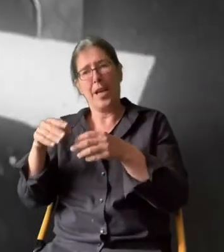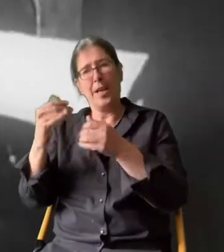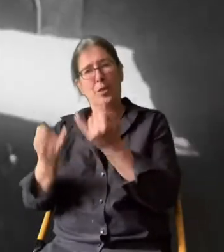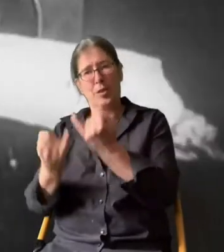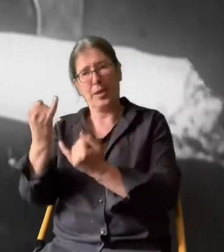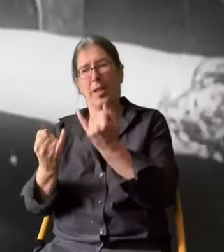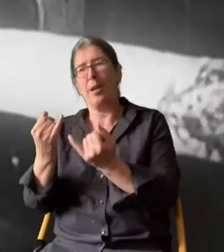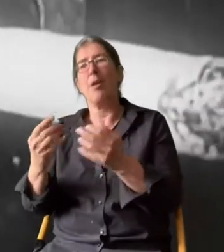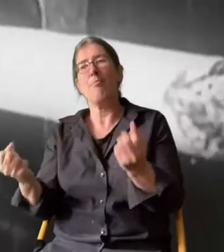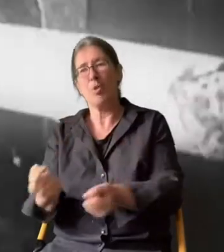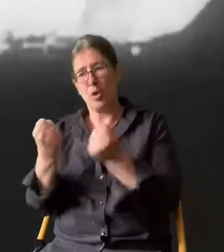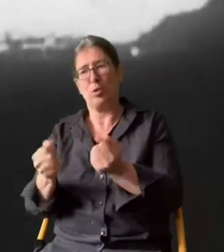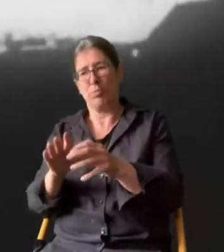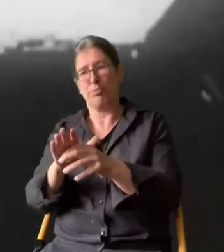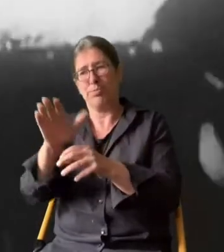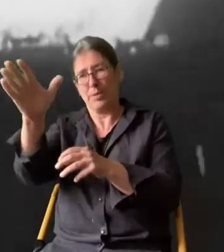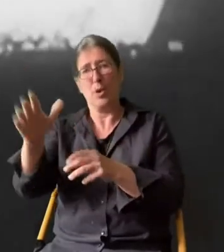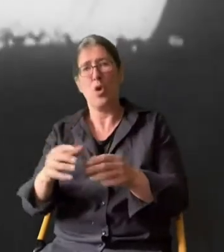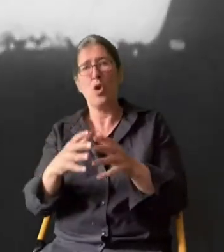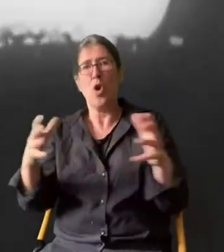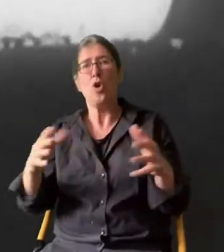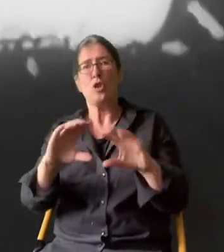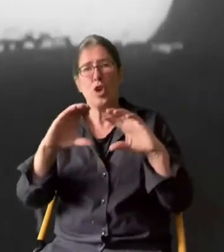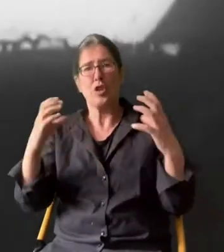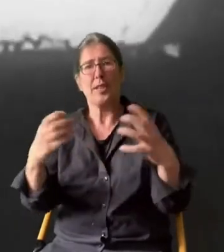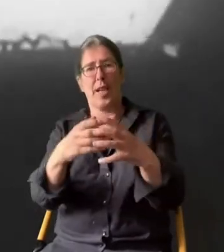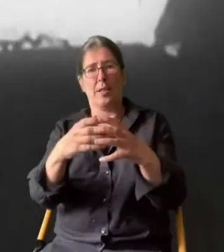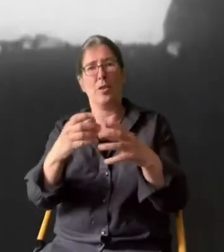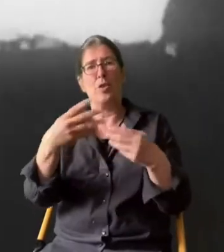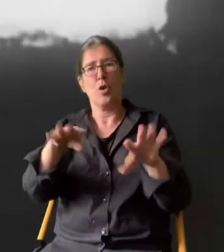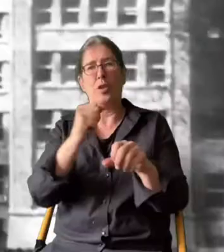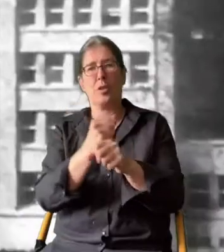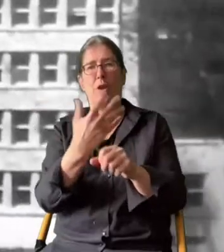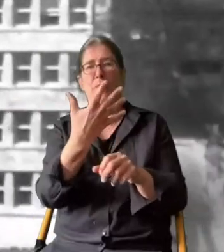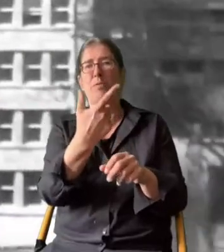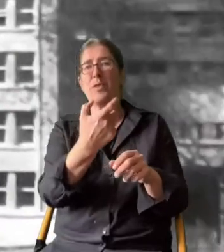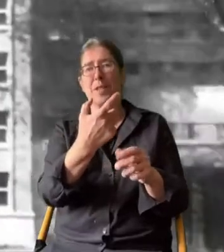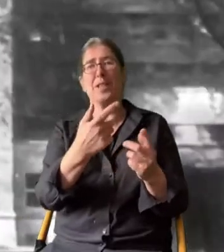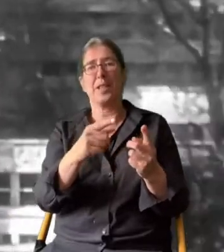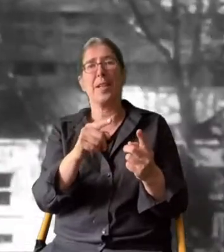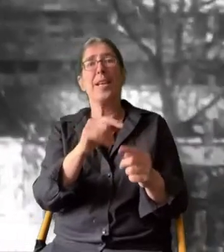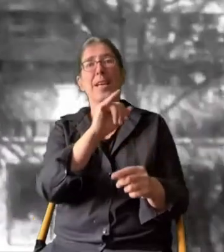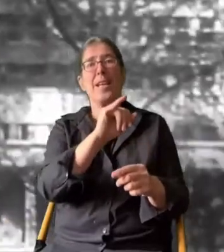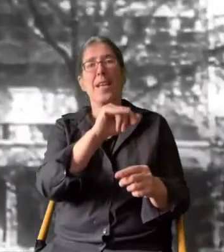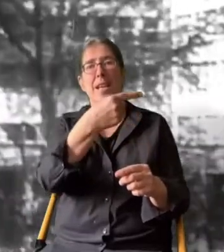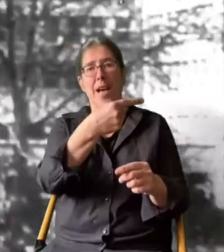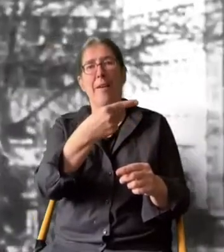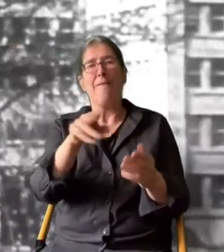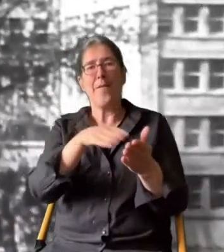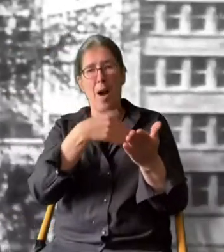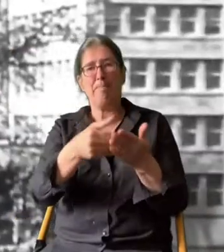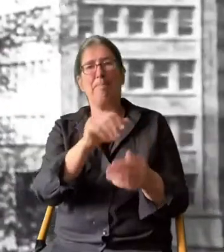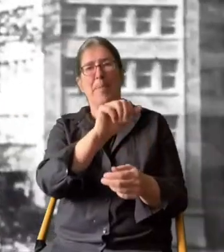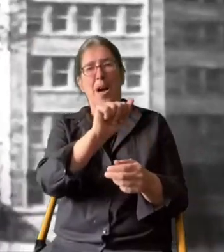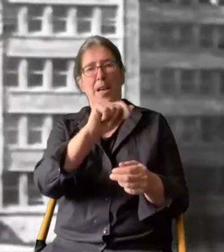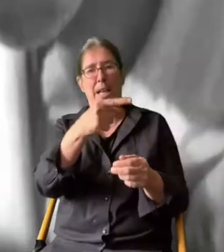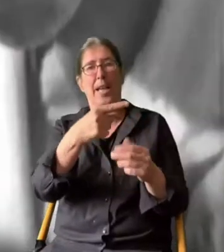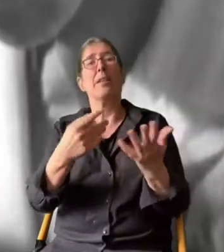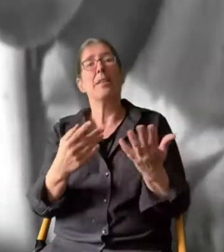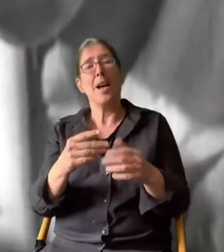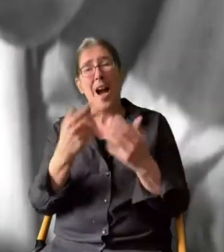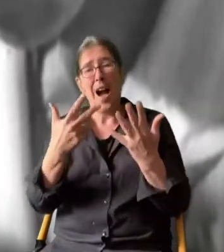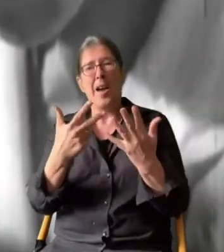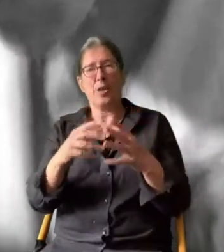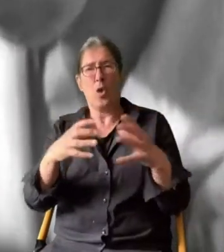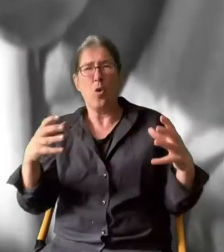gesteigert werden. Ein Großkonzern entsteht 1925. Die IG Farben AG. Ein